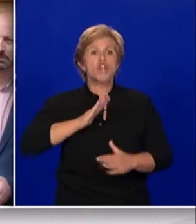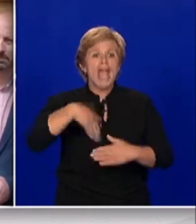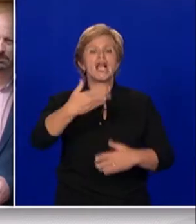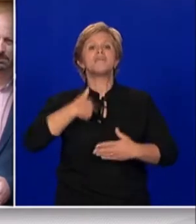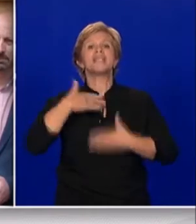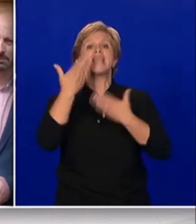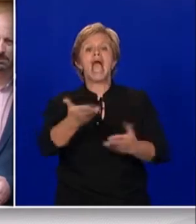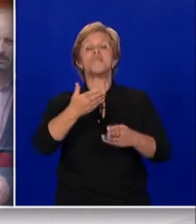rješenja.